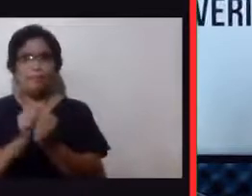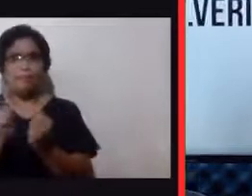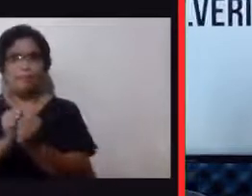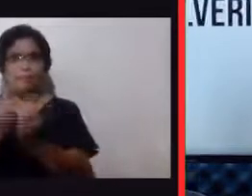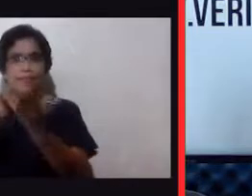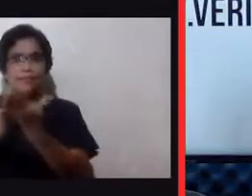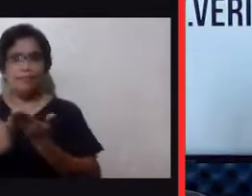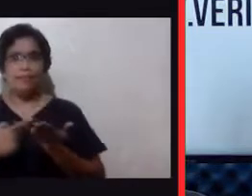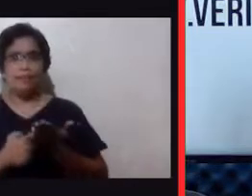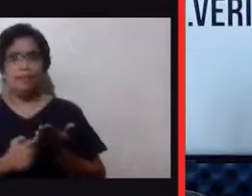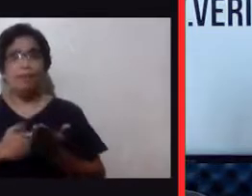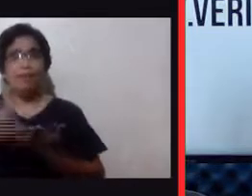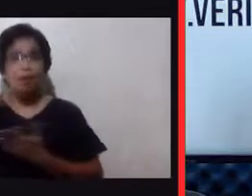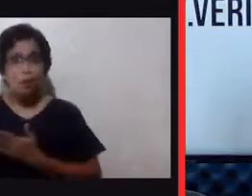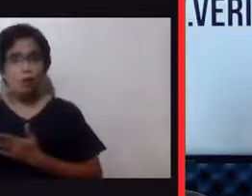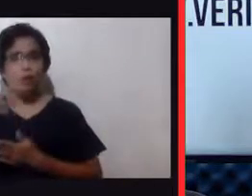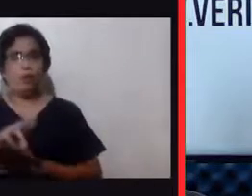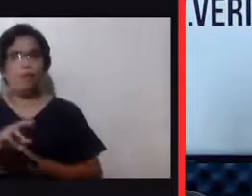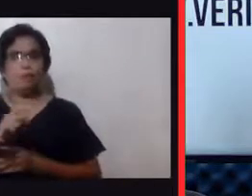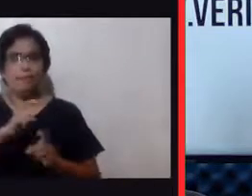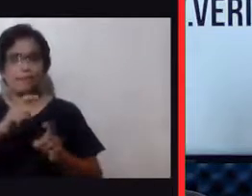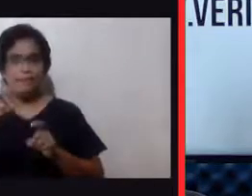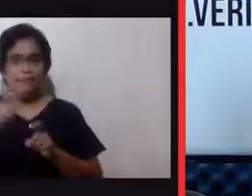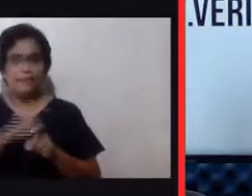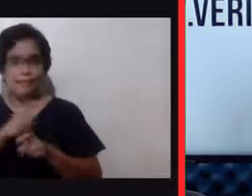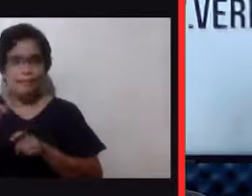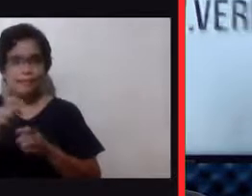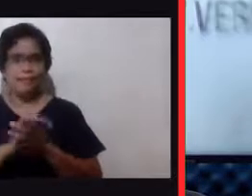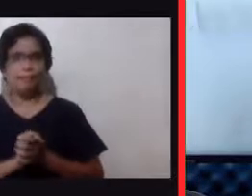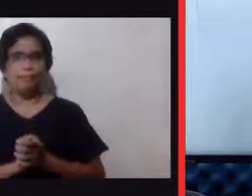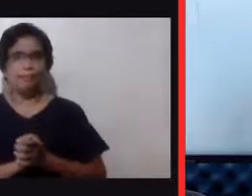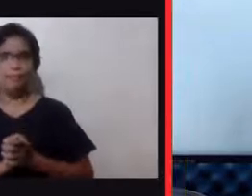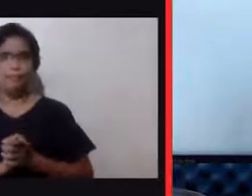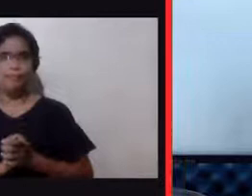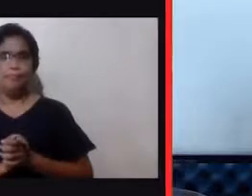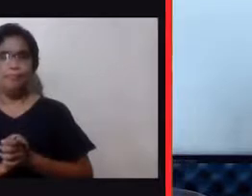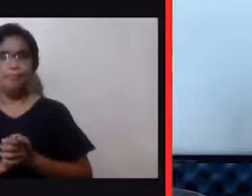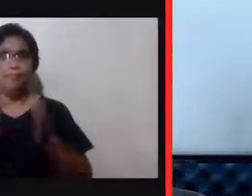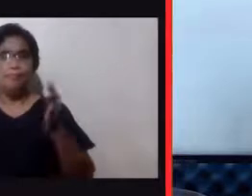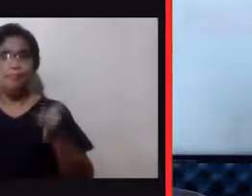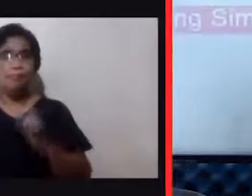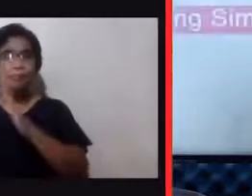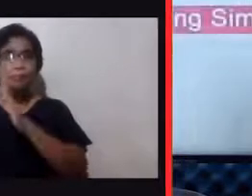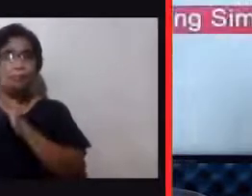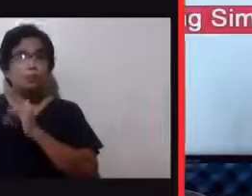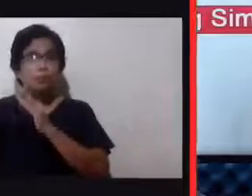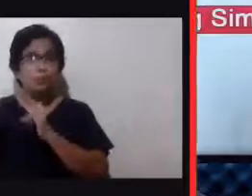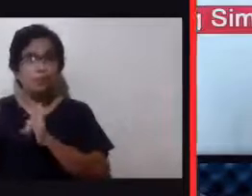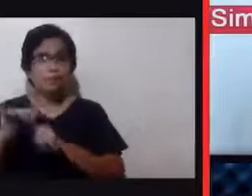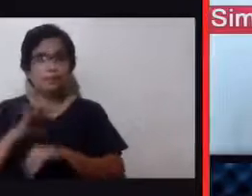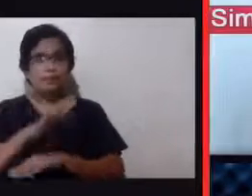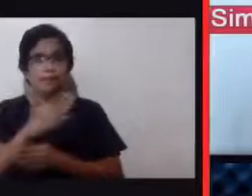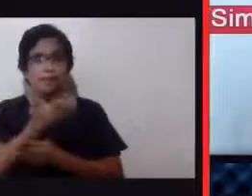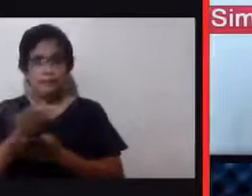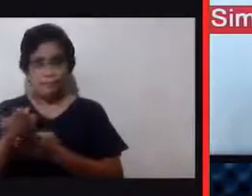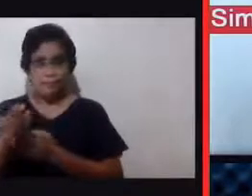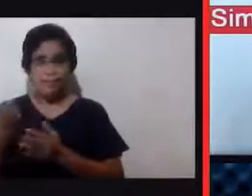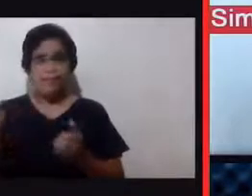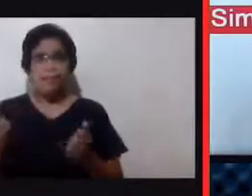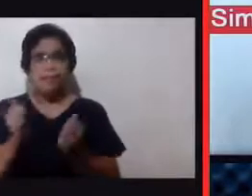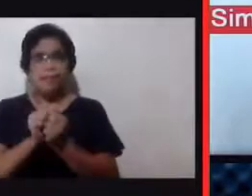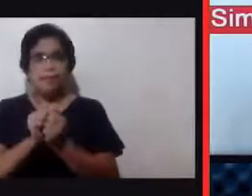Okay, tumawag po kayo o mag-text nga po kayo. At inaasahan po namin na ang inyong pagsasalo po sa amin ay